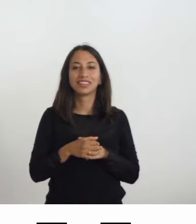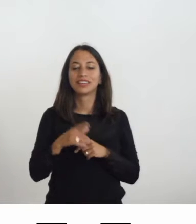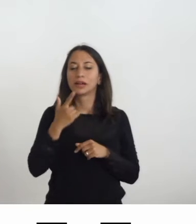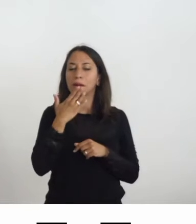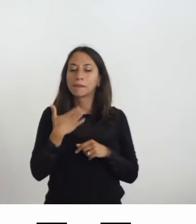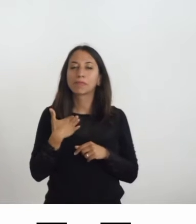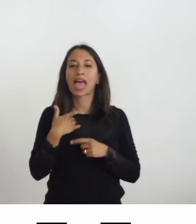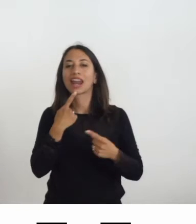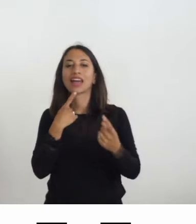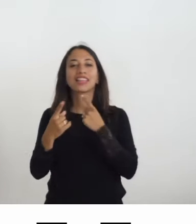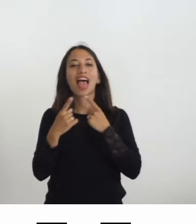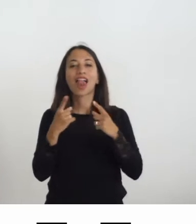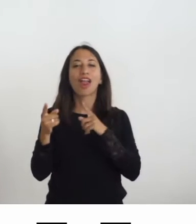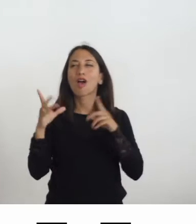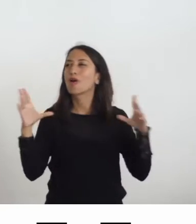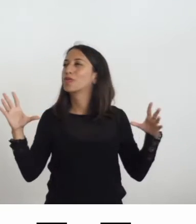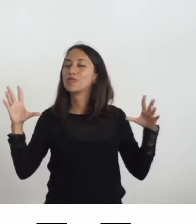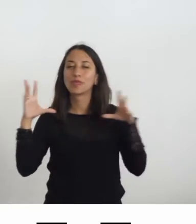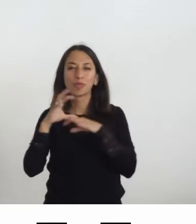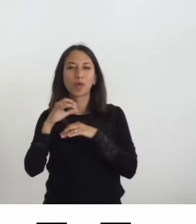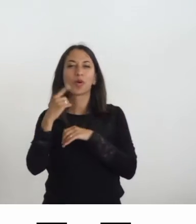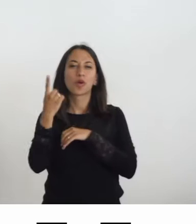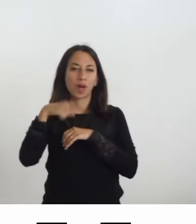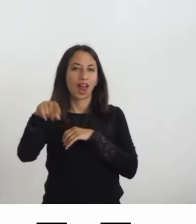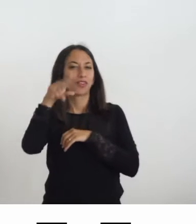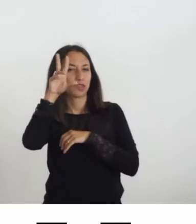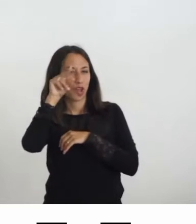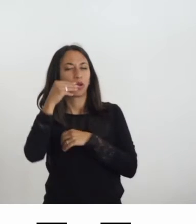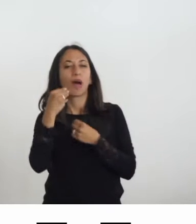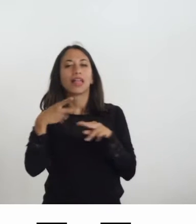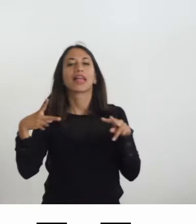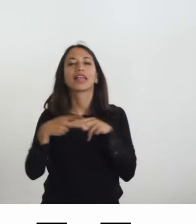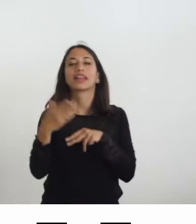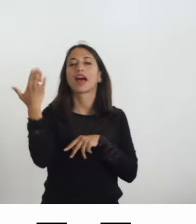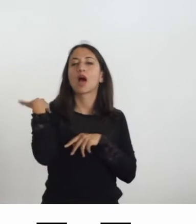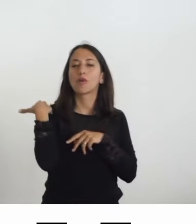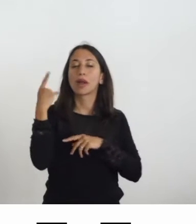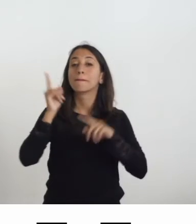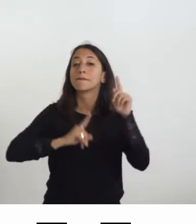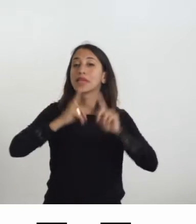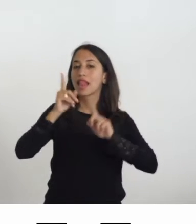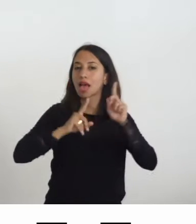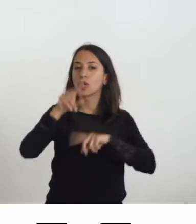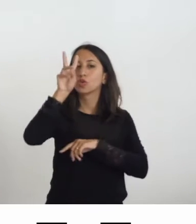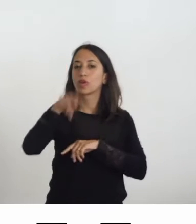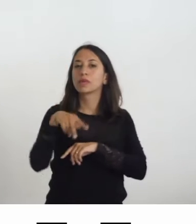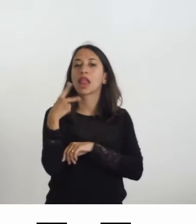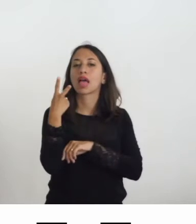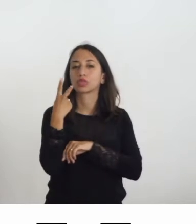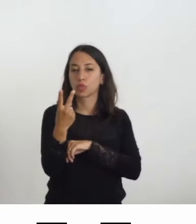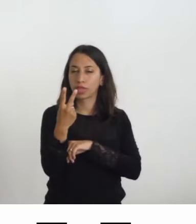buio, che molti di noi insomma conoscono, che è inaugurata a Milano nel 2002